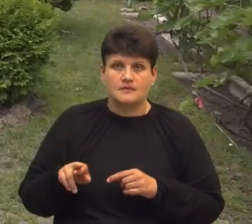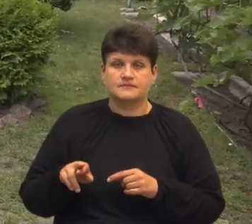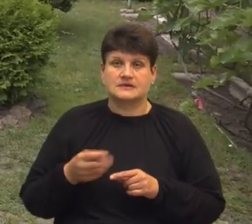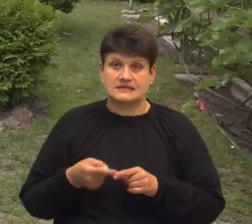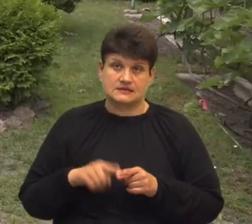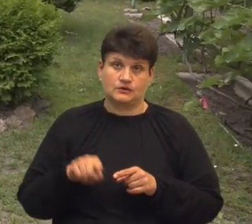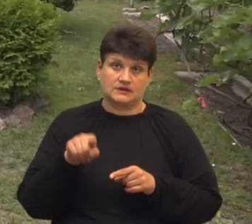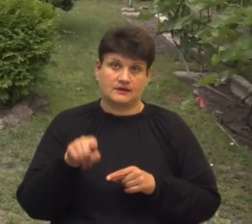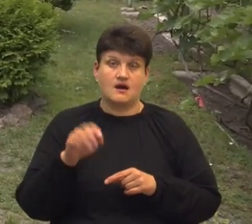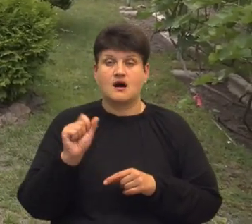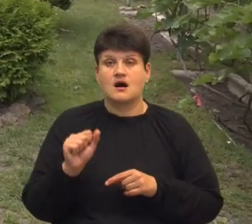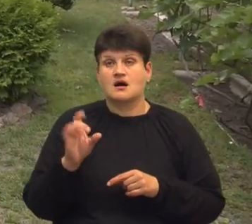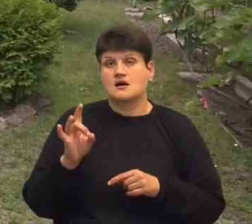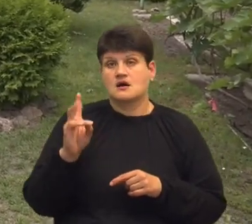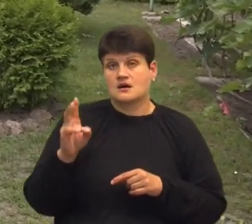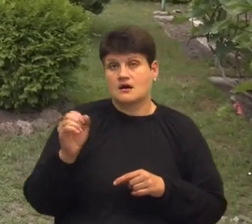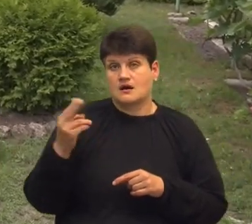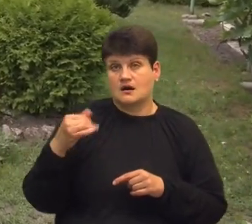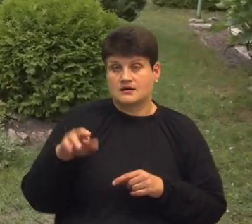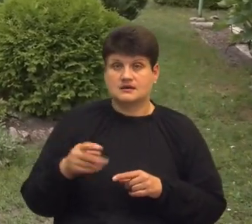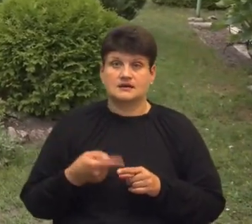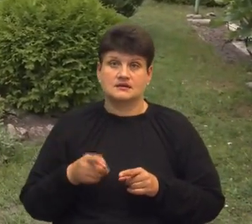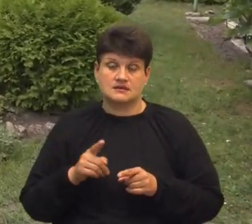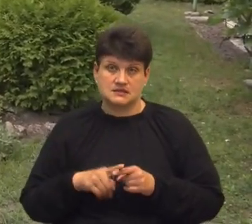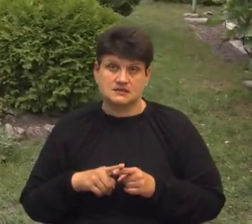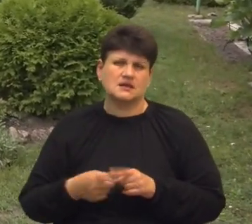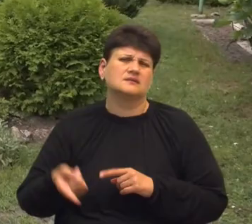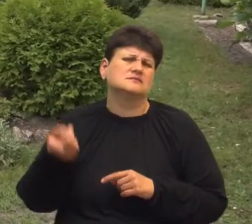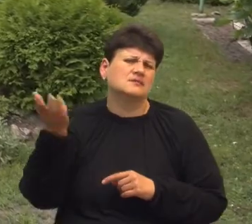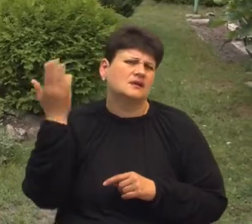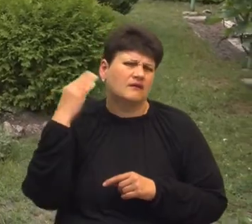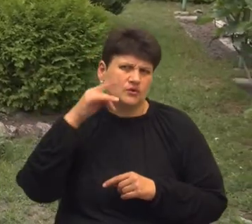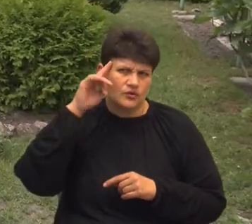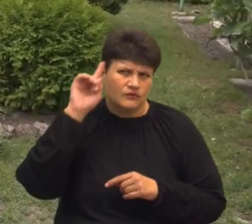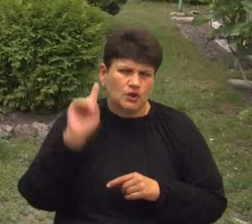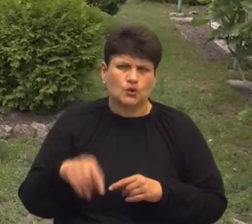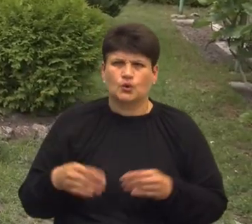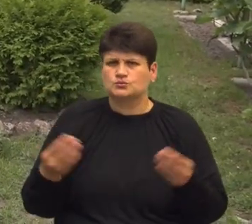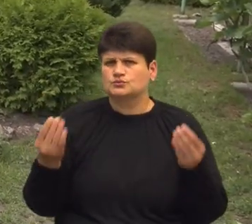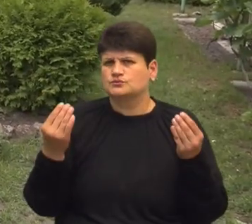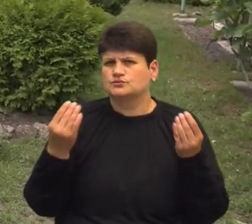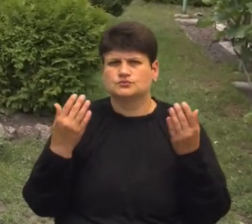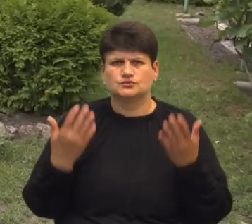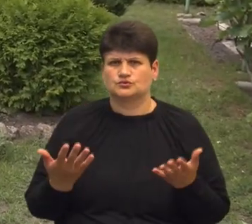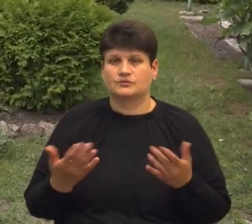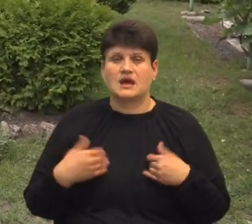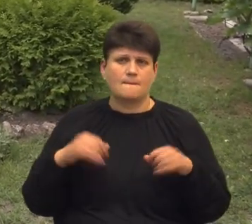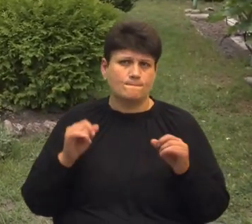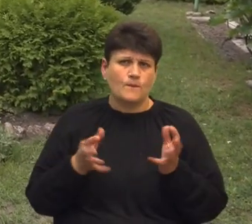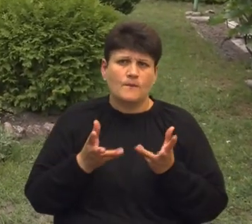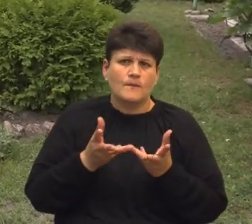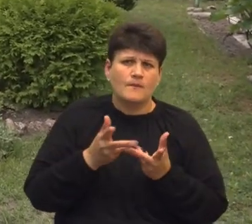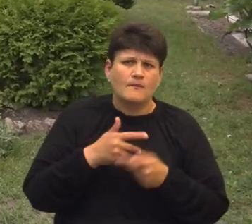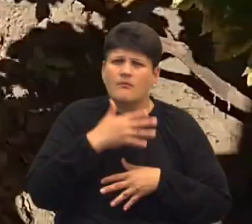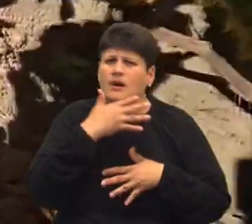сорт. Аркадія – це вже сорт, таїровський сорт, давно відомий, він супер-бомб'язний. Я можу перечислити багато